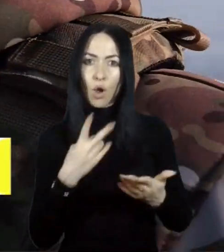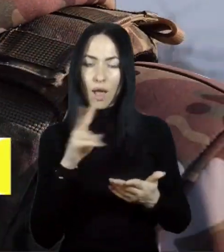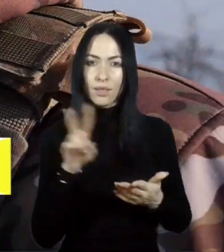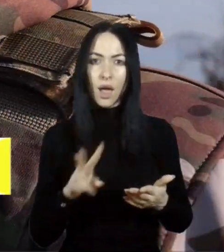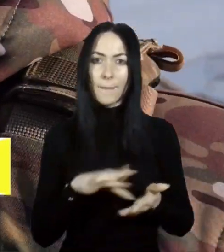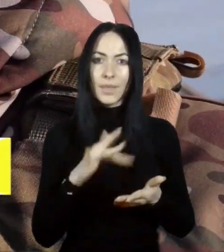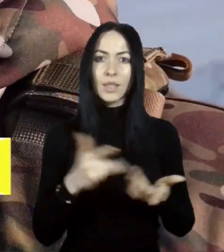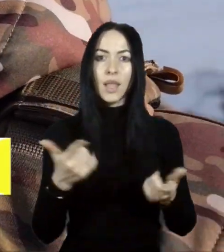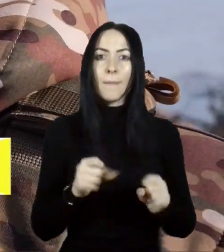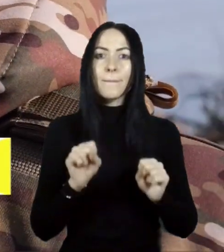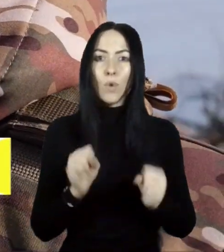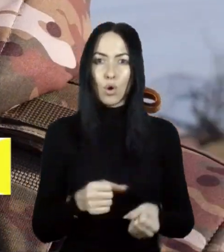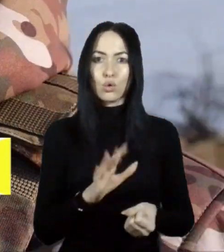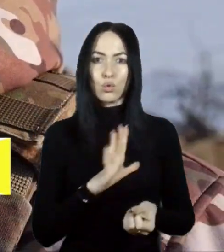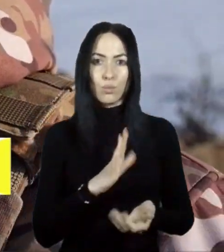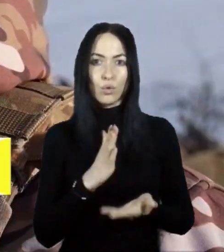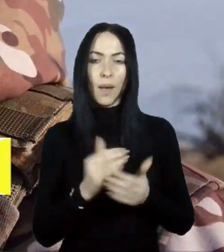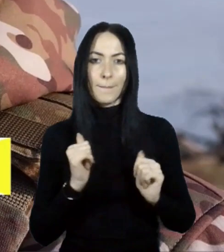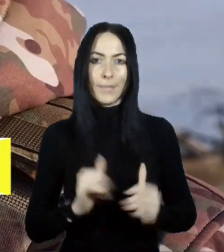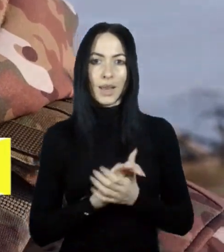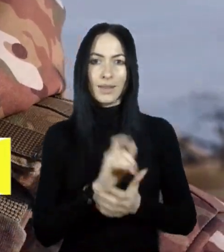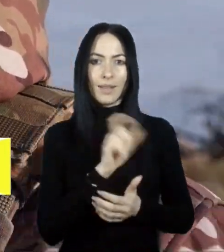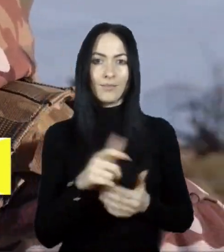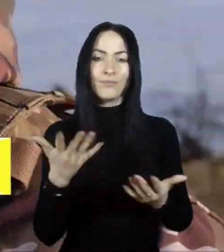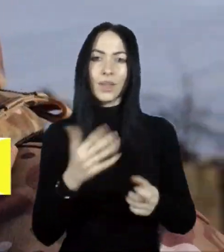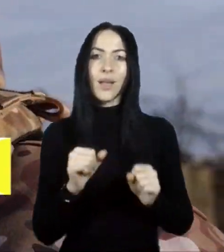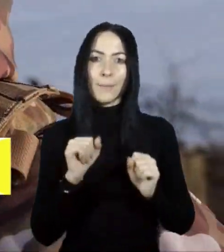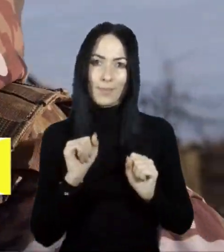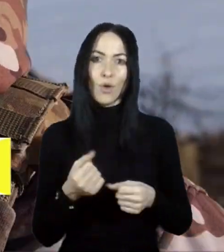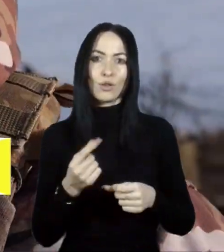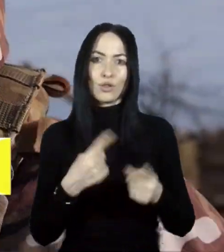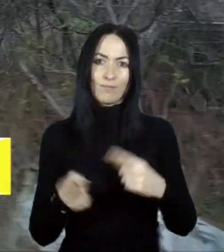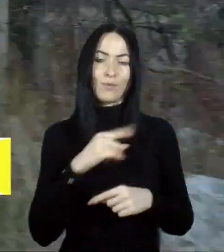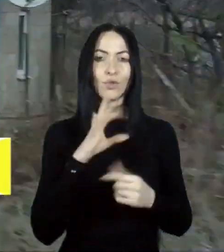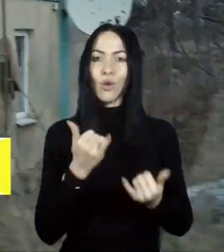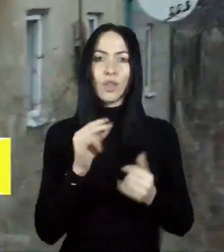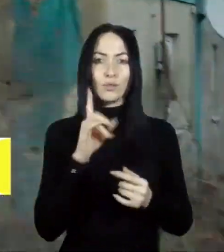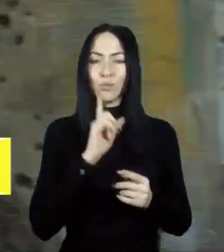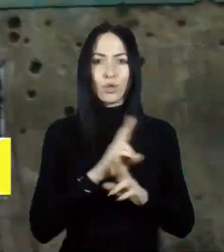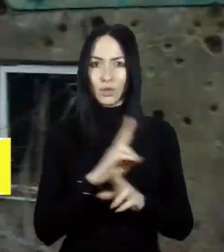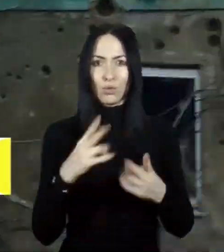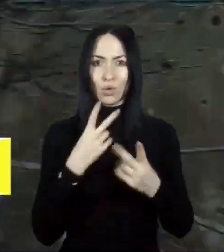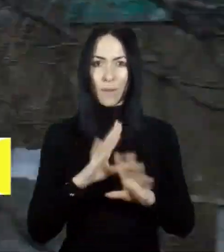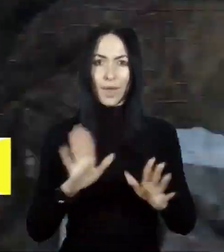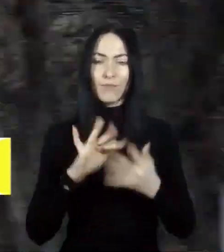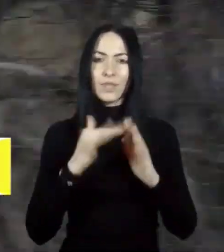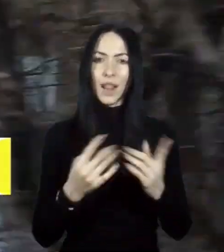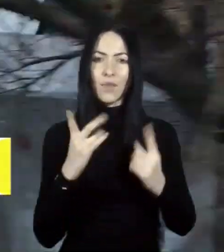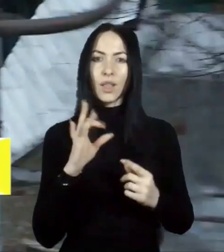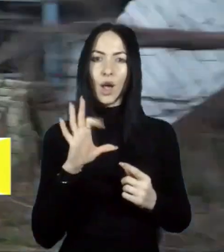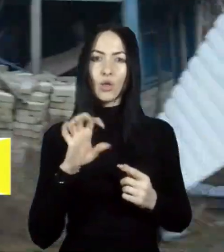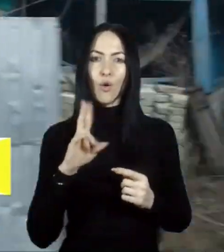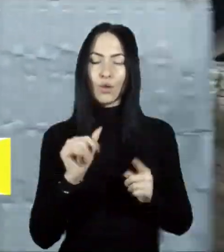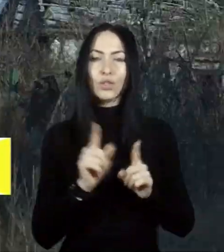може знаходитися мирне населення, яке може повернутися. На даний час ми нікого не бачимо. В селі Велика Новосілка теж